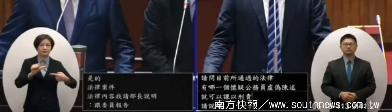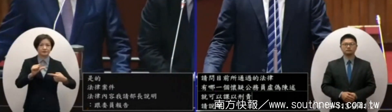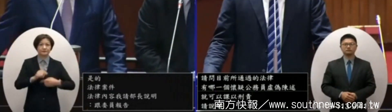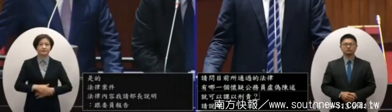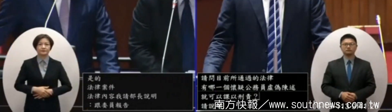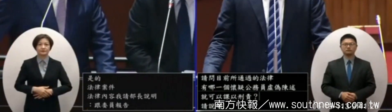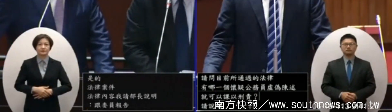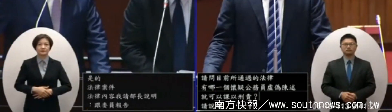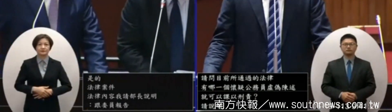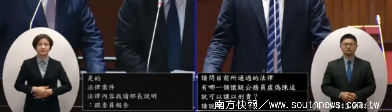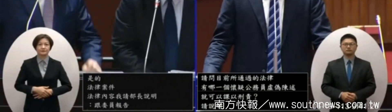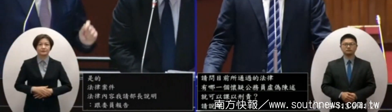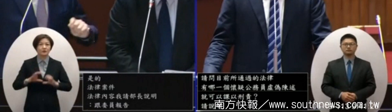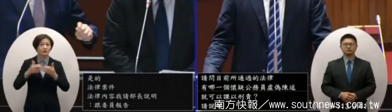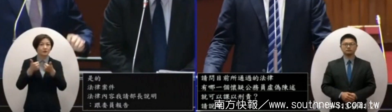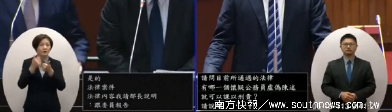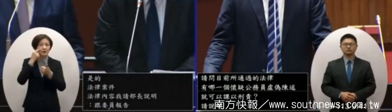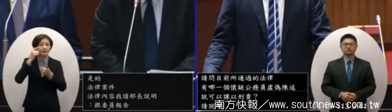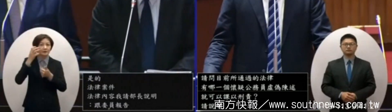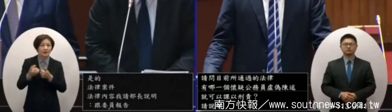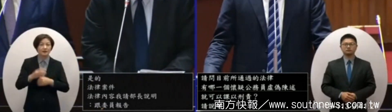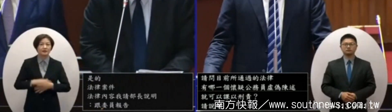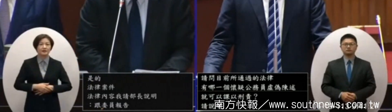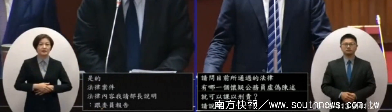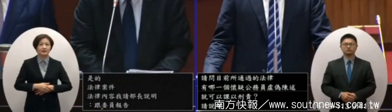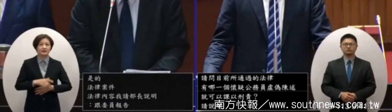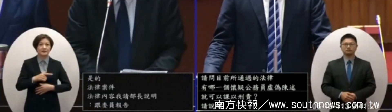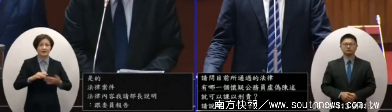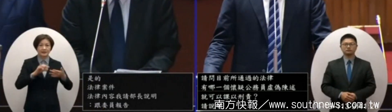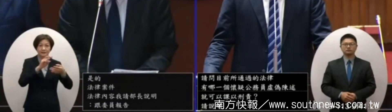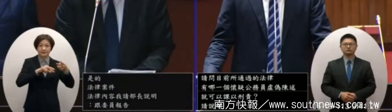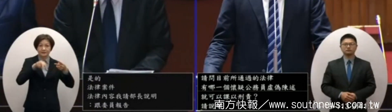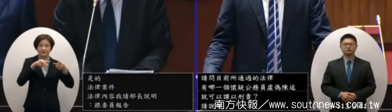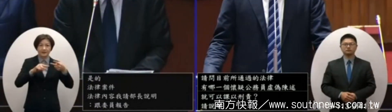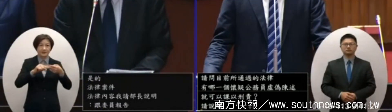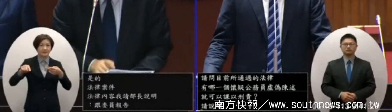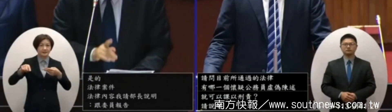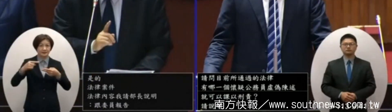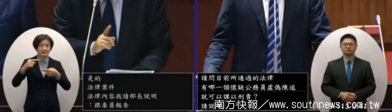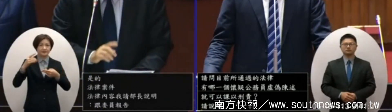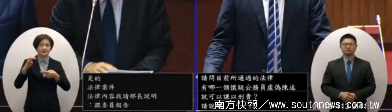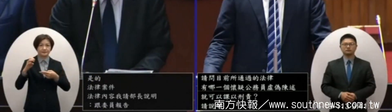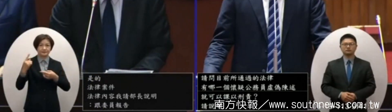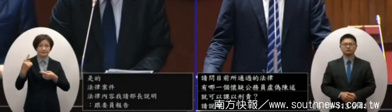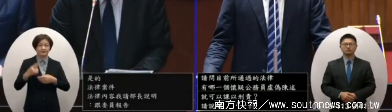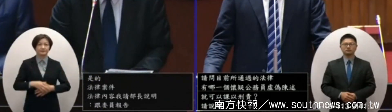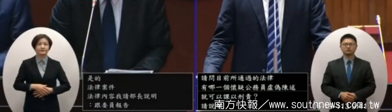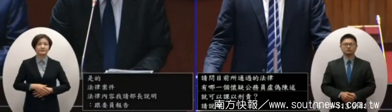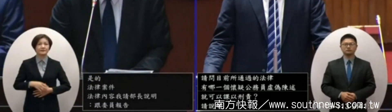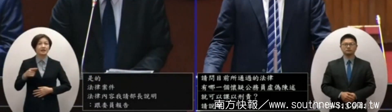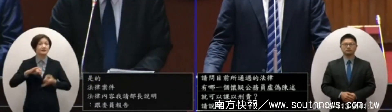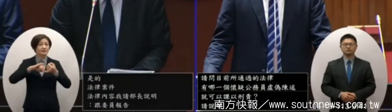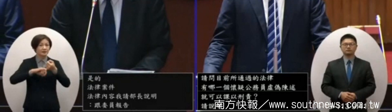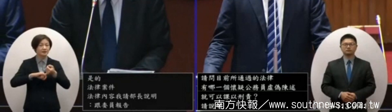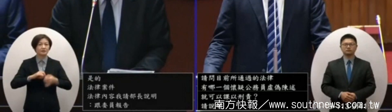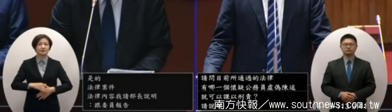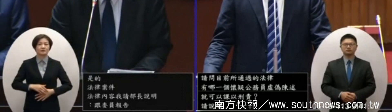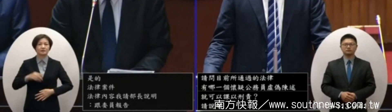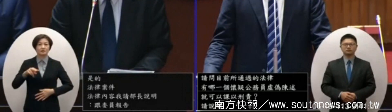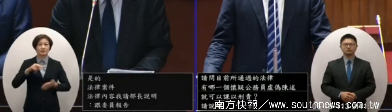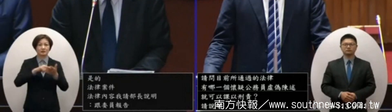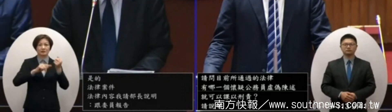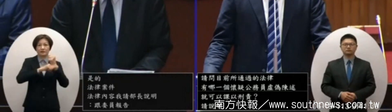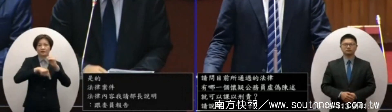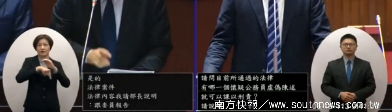那個編民描述國會罪以及那個刑法141條之一的這個這個這個這次立法院通